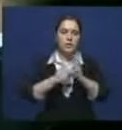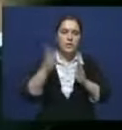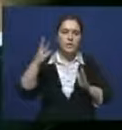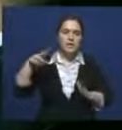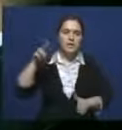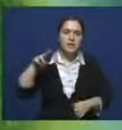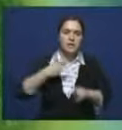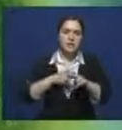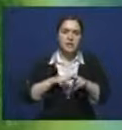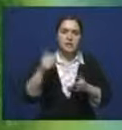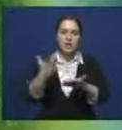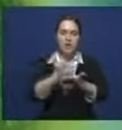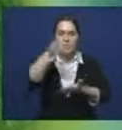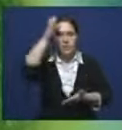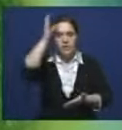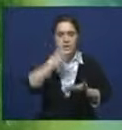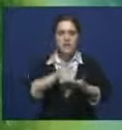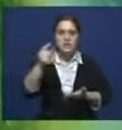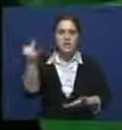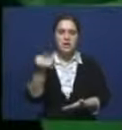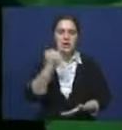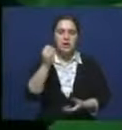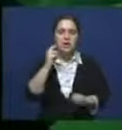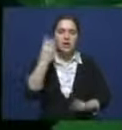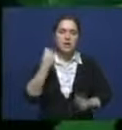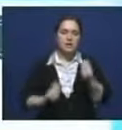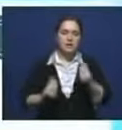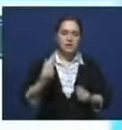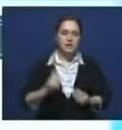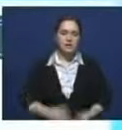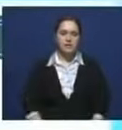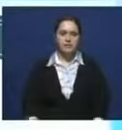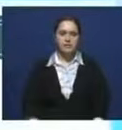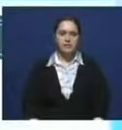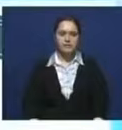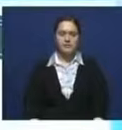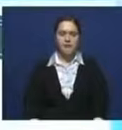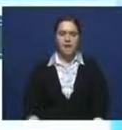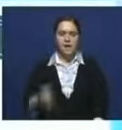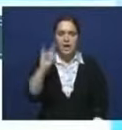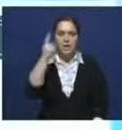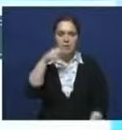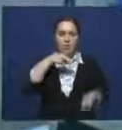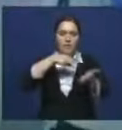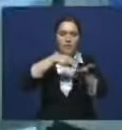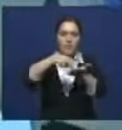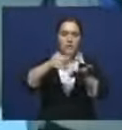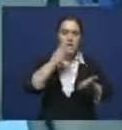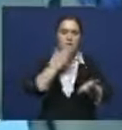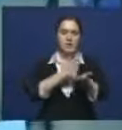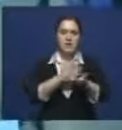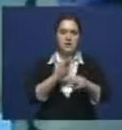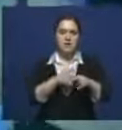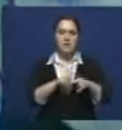учеными, лечение становится увлекательной игрой в виртуальном мире. Ребенок, входя туда, выполняет определенные